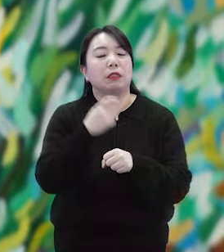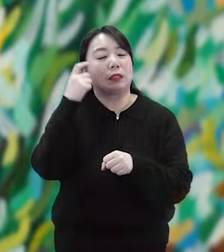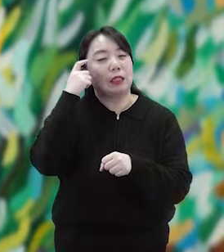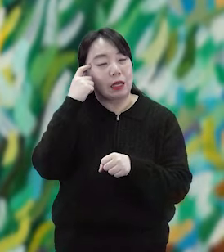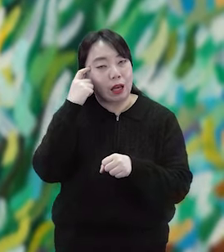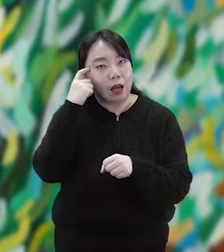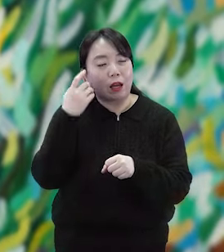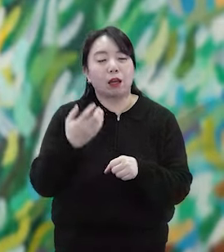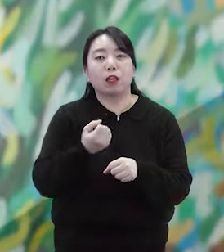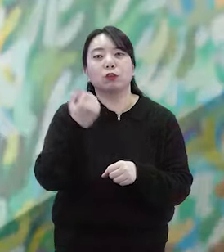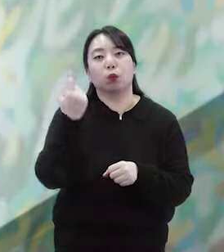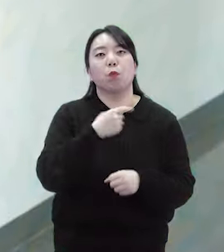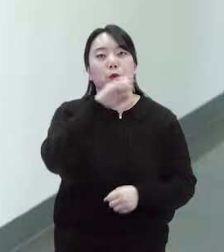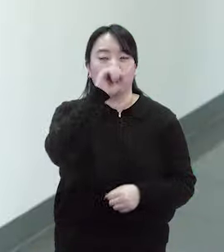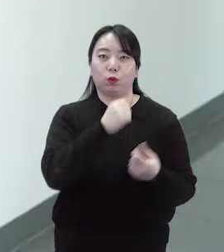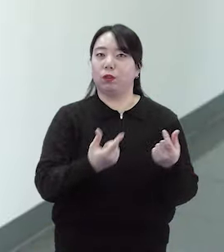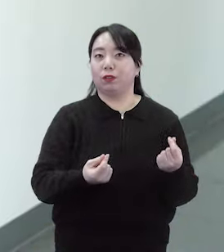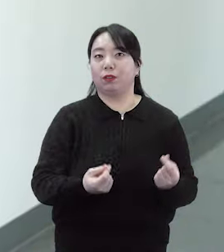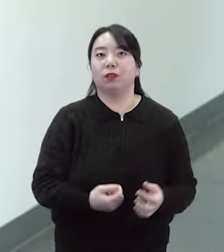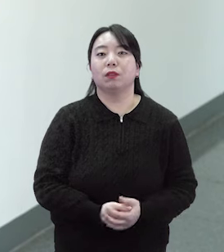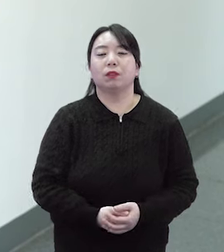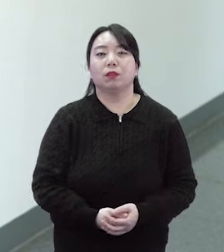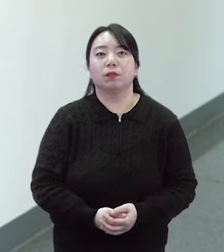느껴주셨으면 좋겠습니다